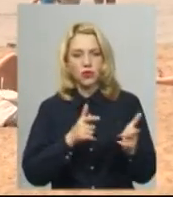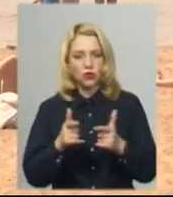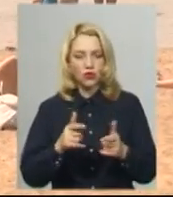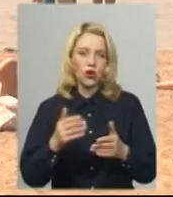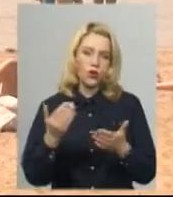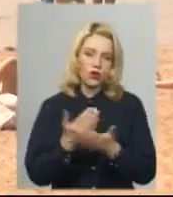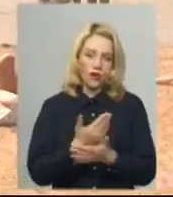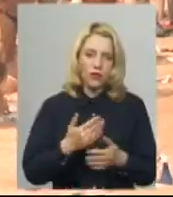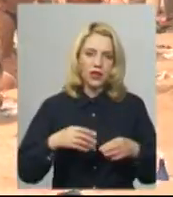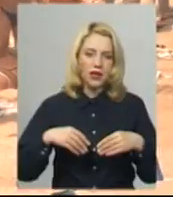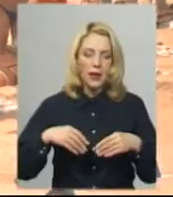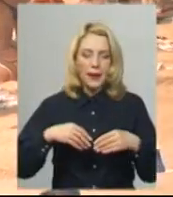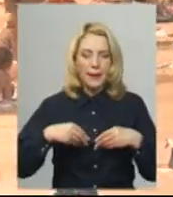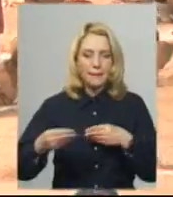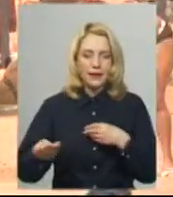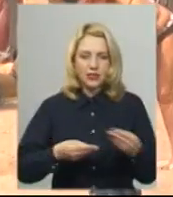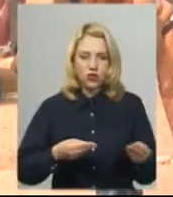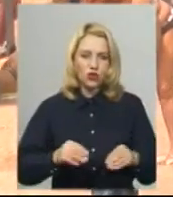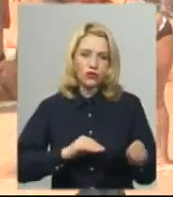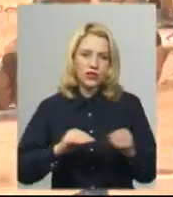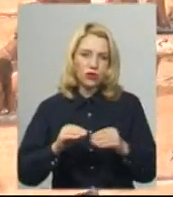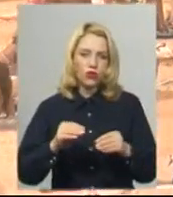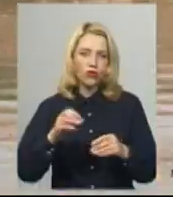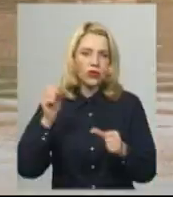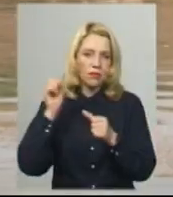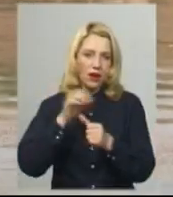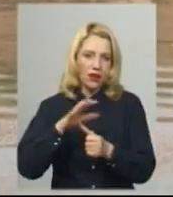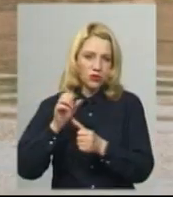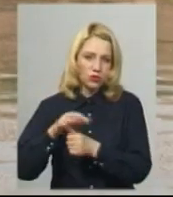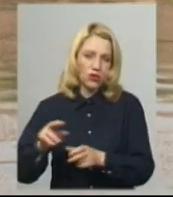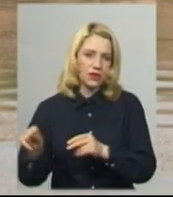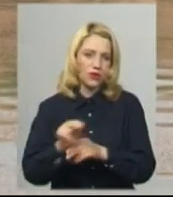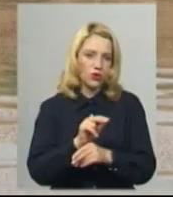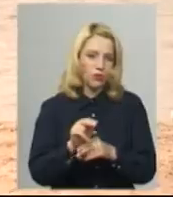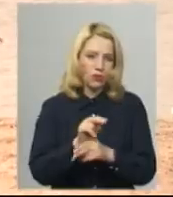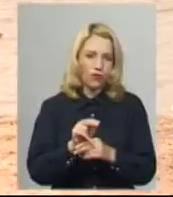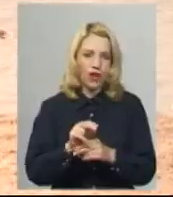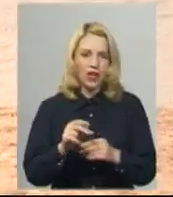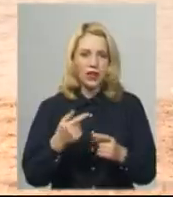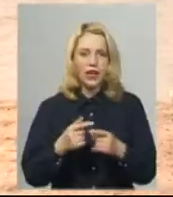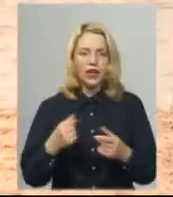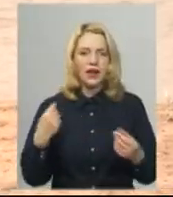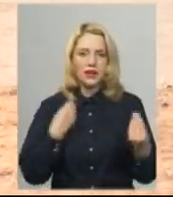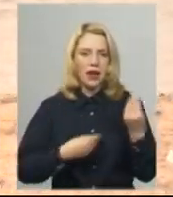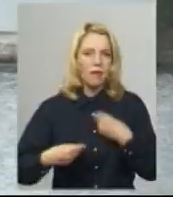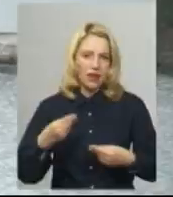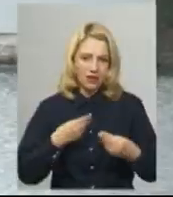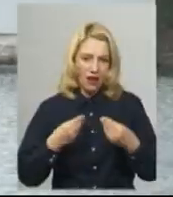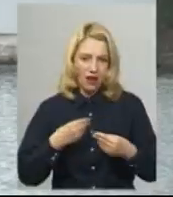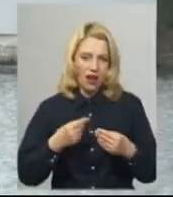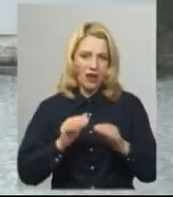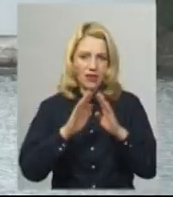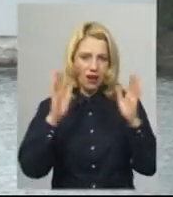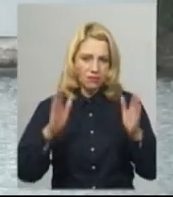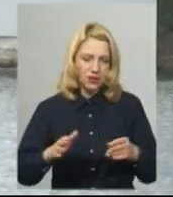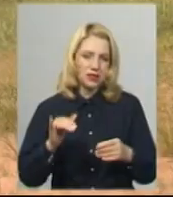оновили пісок, встановили 10 нових сонцезахисних парасолюк, відремонтували кабінки для перевдягання та петні фонтанчики, каже директор комунального